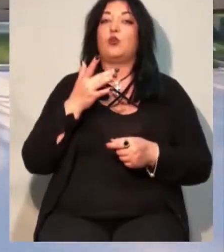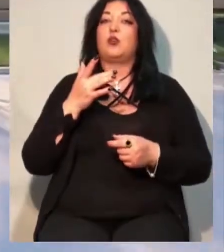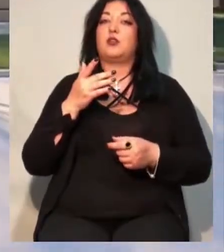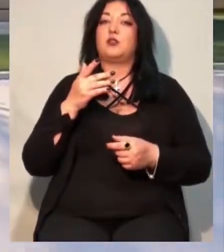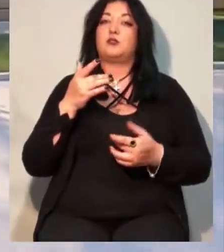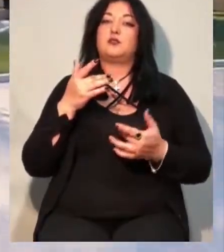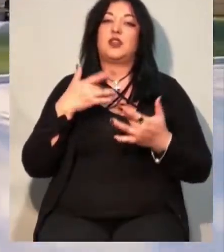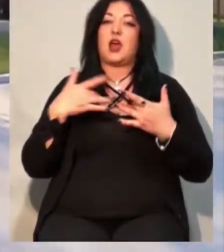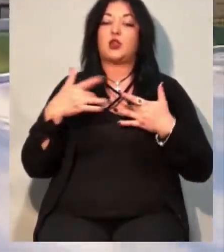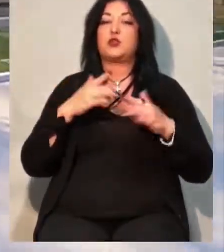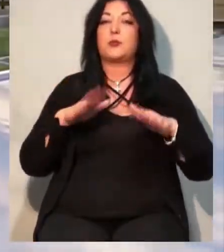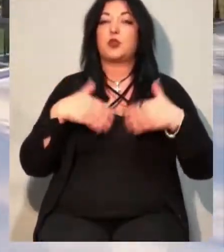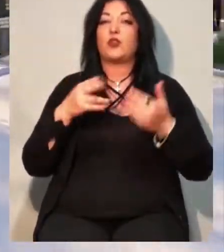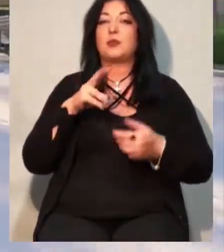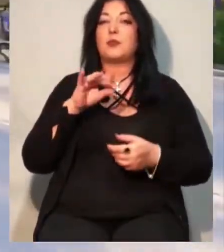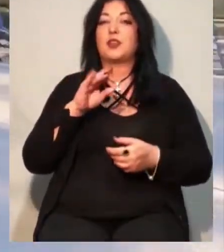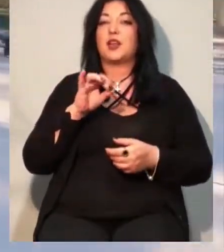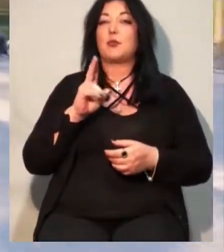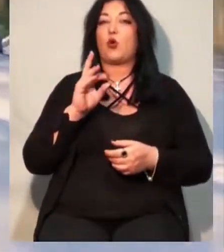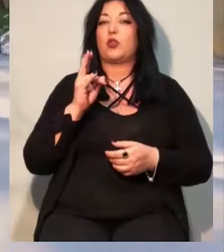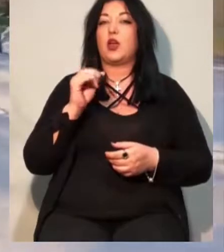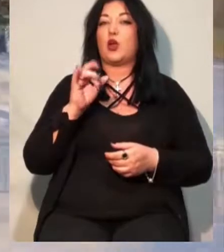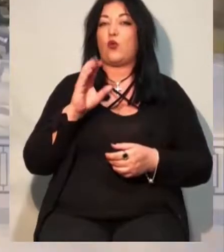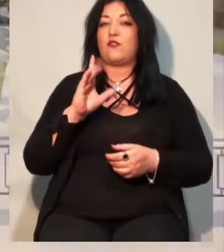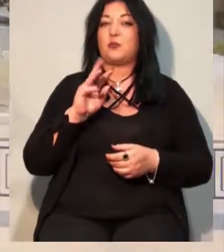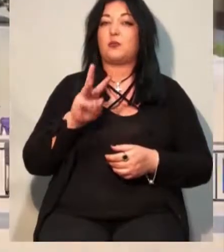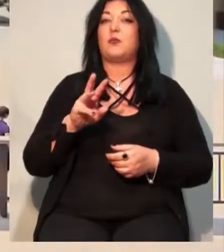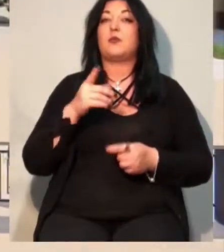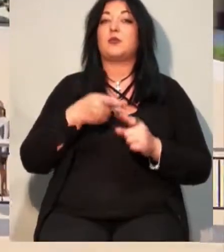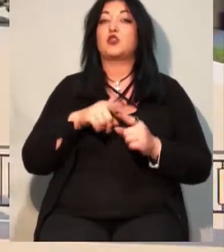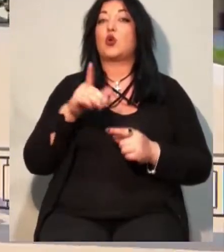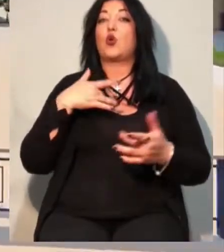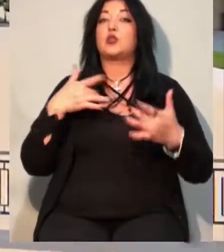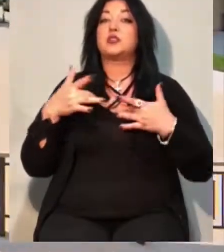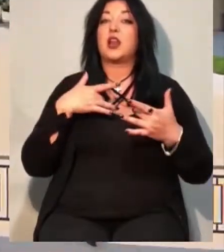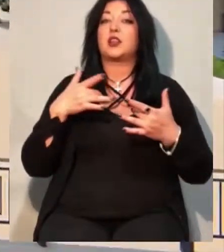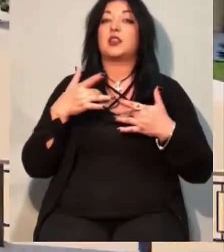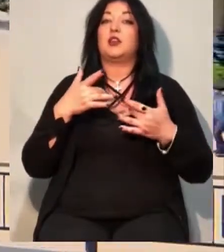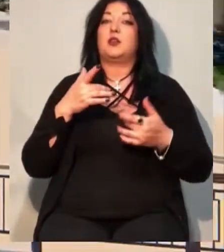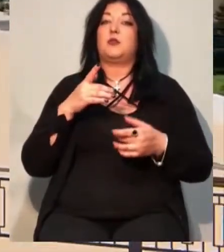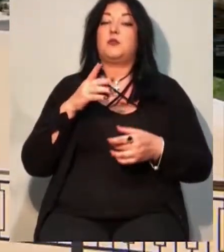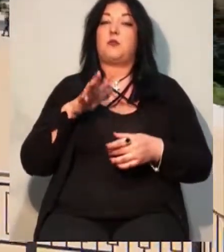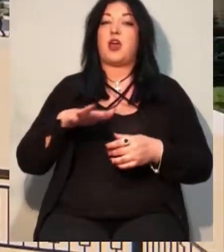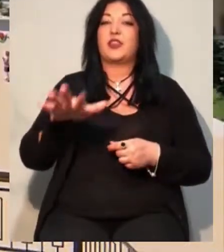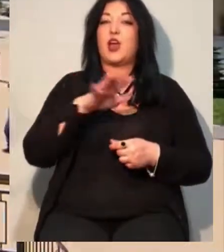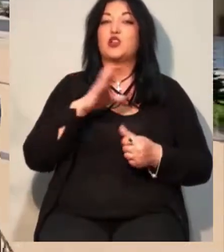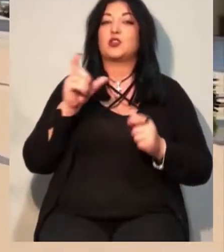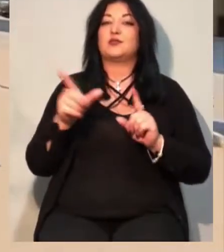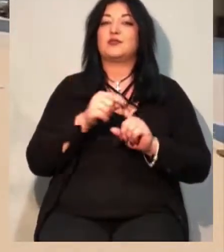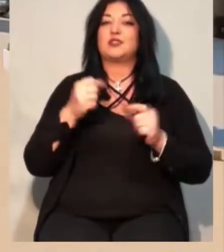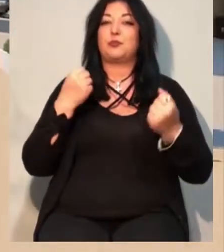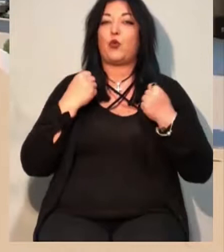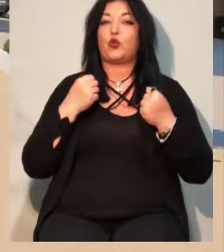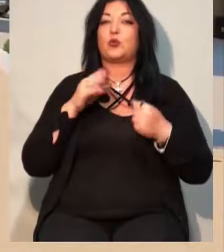який передбачає перетворення території у концертний майданчик з фудкортом та сценою. Зараз на екрані ви